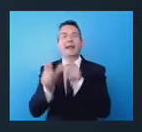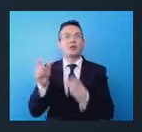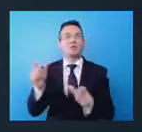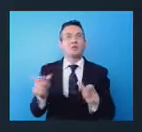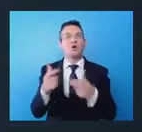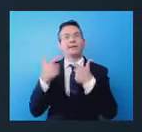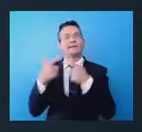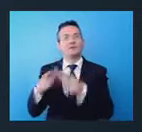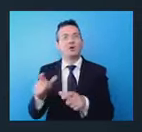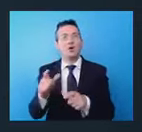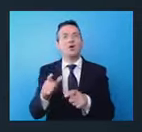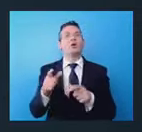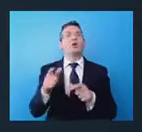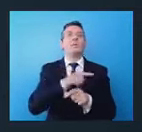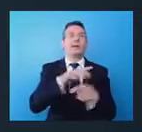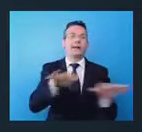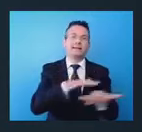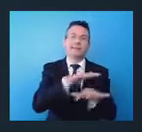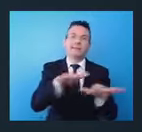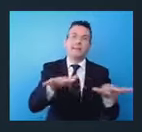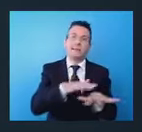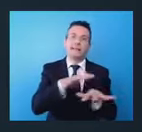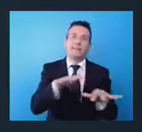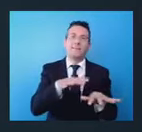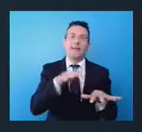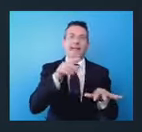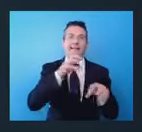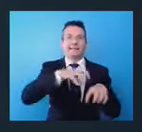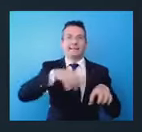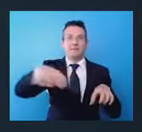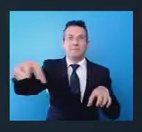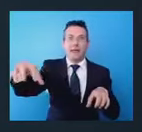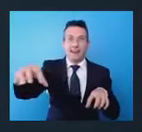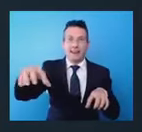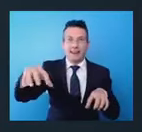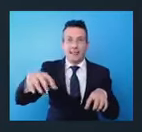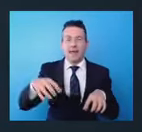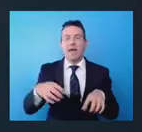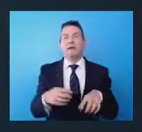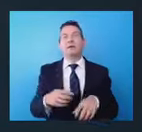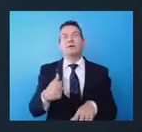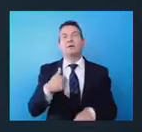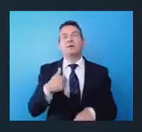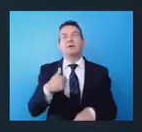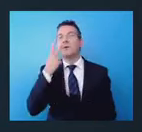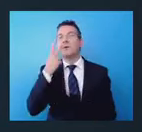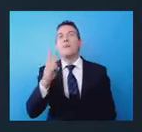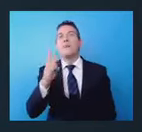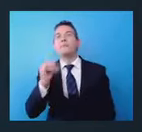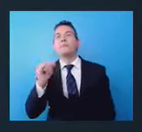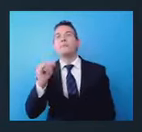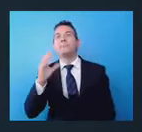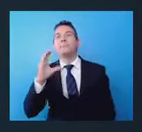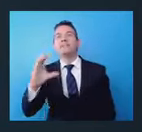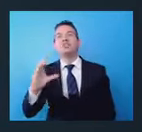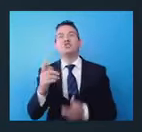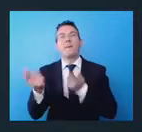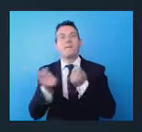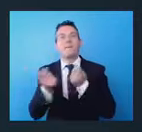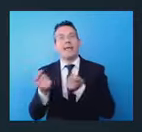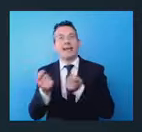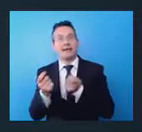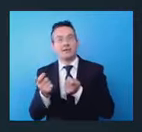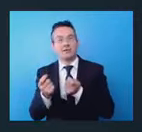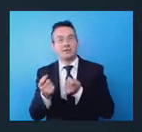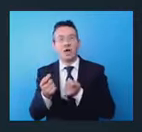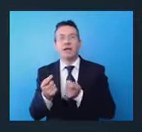stabilimenti balneari o comunque ho sentito parlare di Beach Manager, quindi coloro che sono veramente